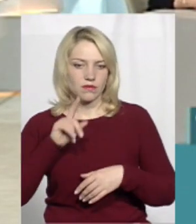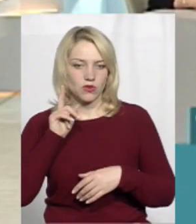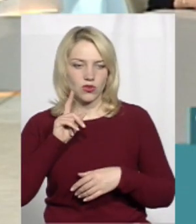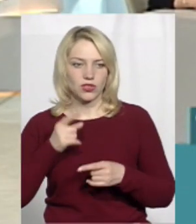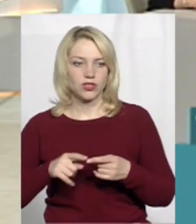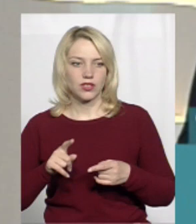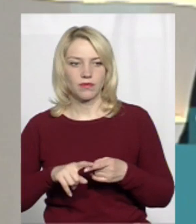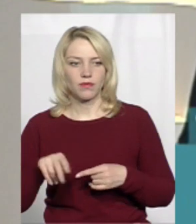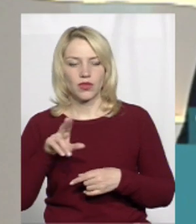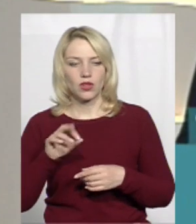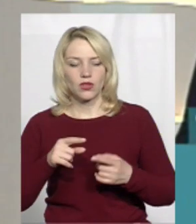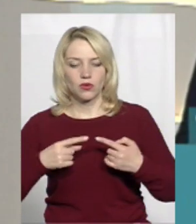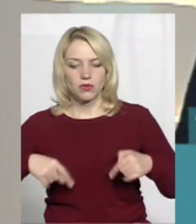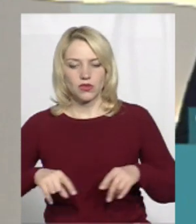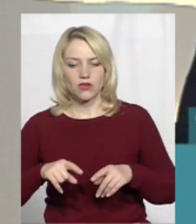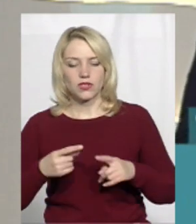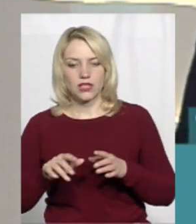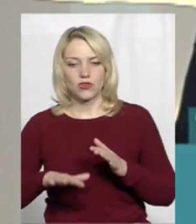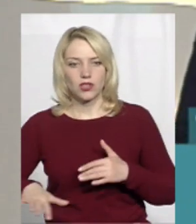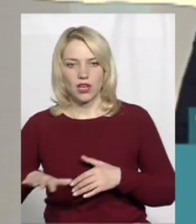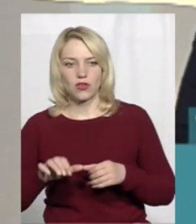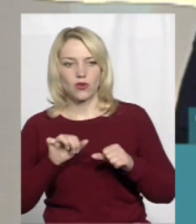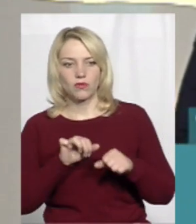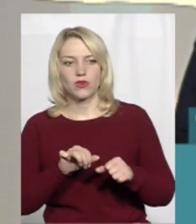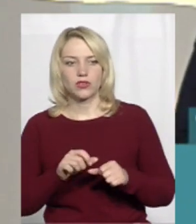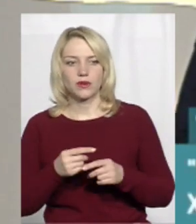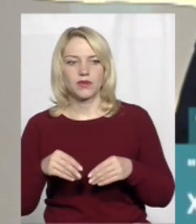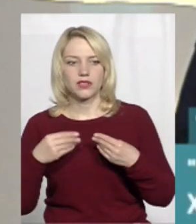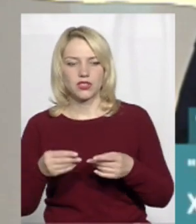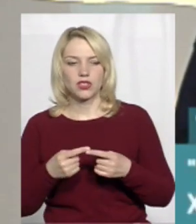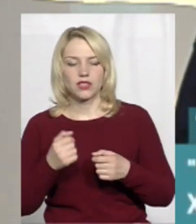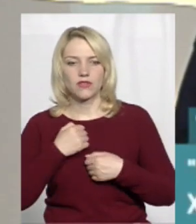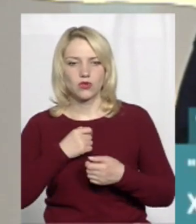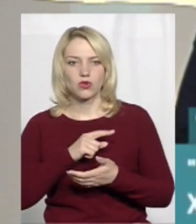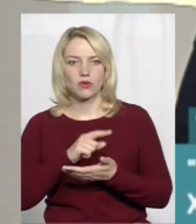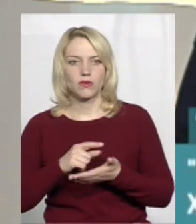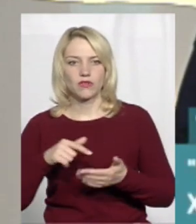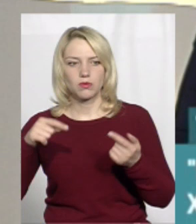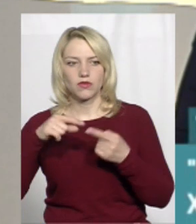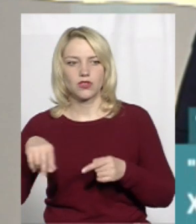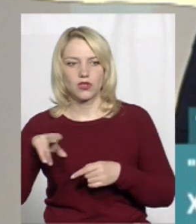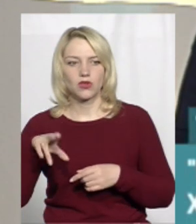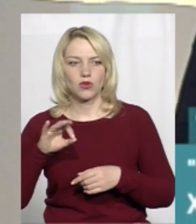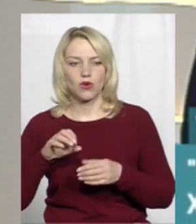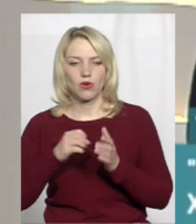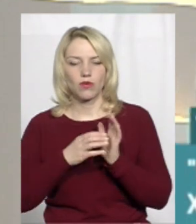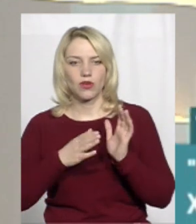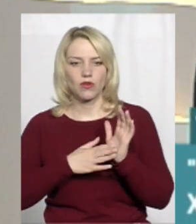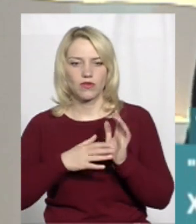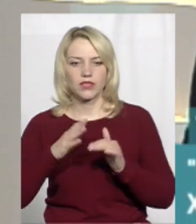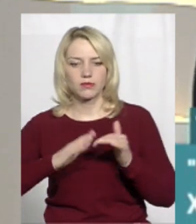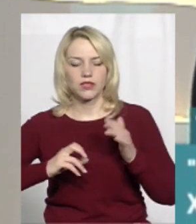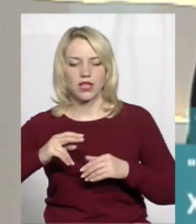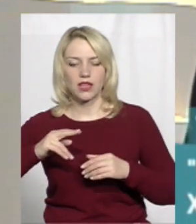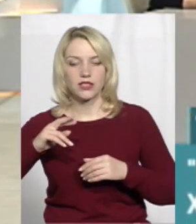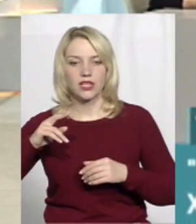До підрозділів територіальної оборони призначається військове з обов'язнення у відповідності до військово-облікових спеціальностей. А можна під час